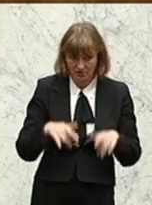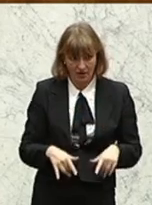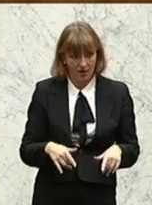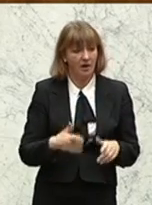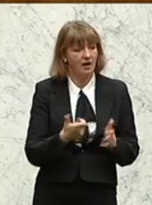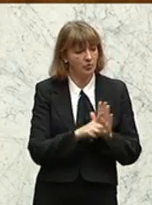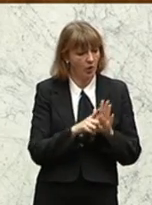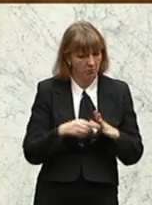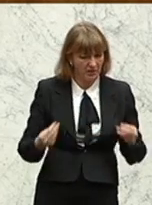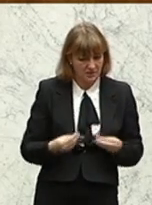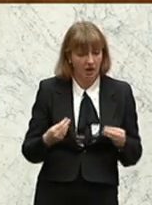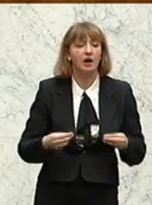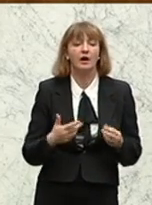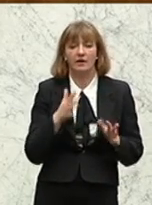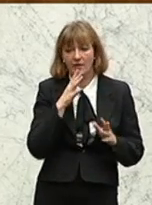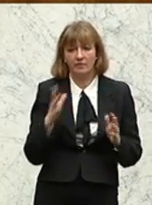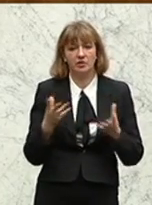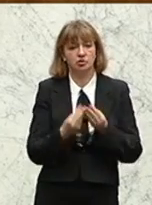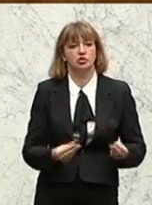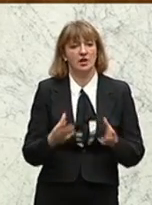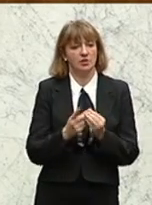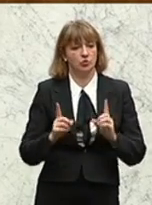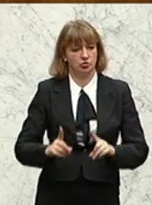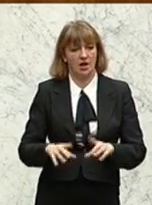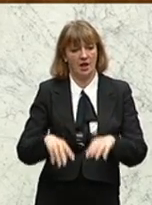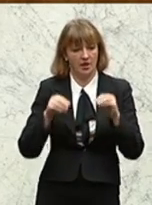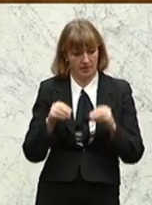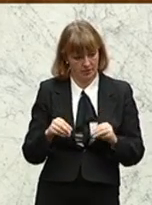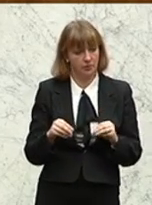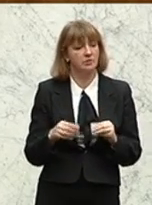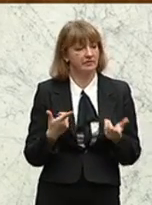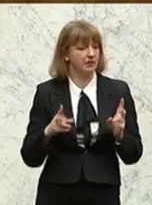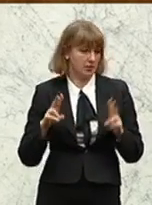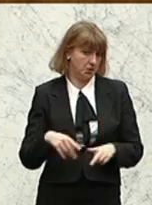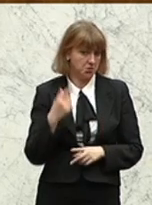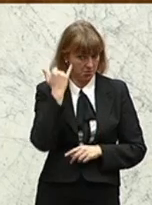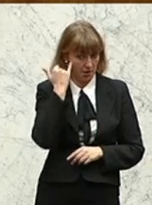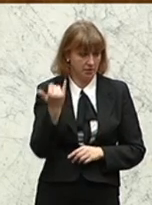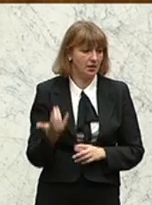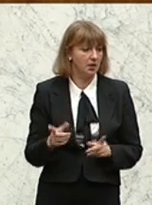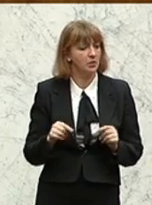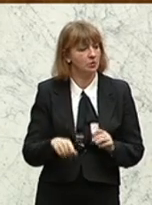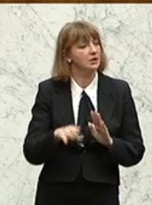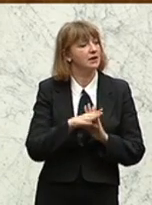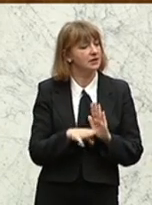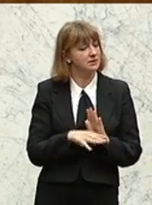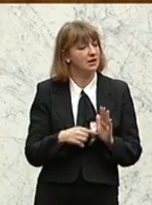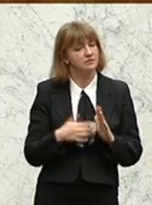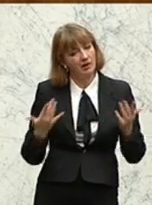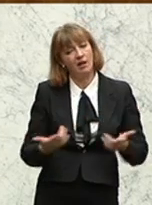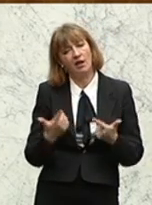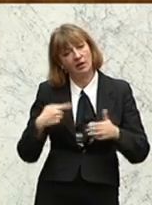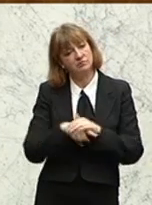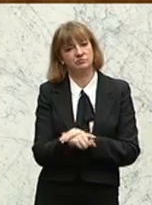Normungsangelegenheiten wird eine Schlichtungsstelle eingerichtet. Auch ein richtiger Ansatz. Das Gesetz sieht einen erleichterten